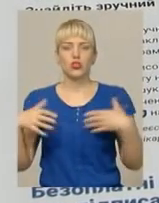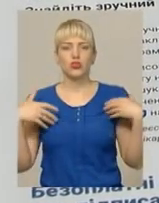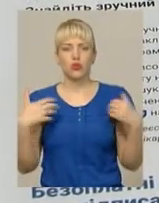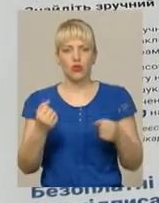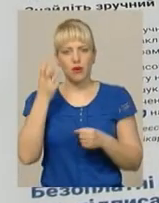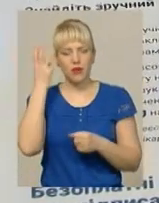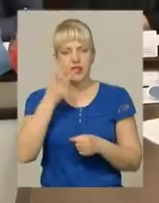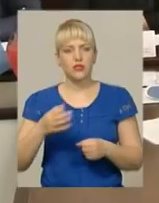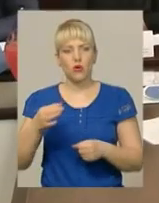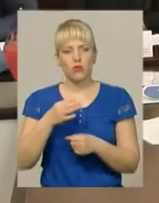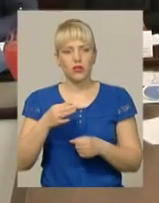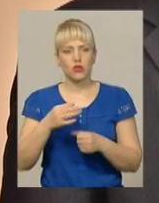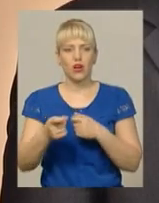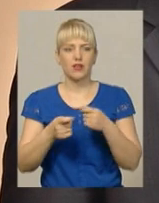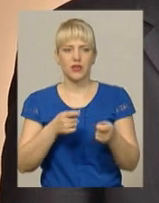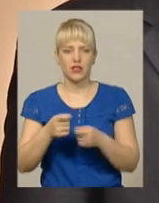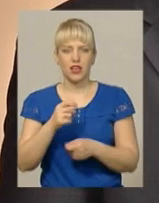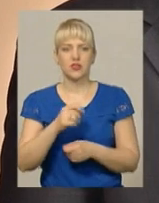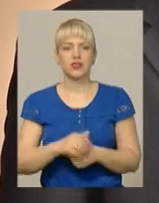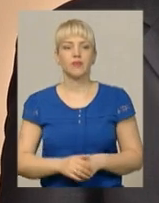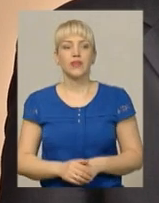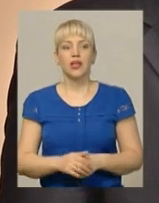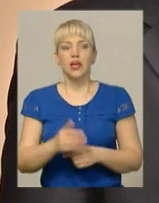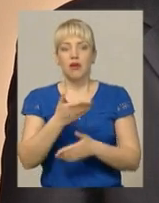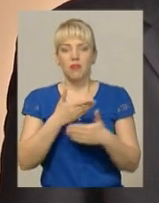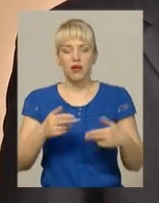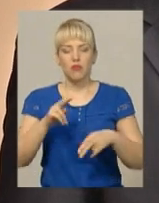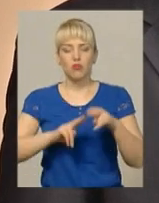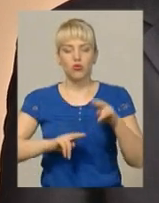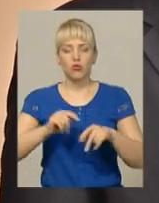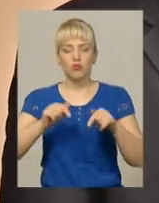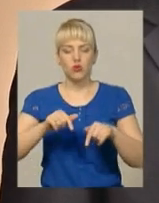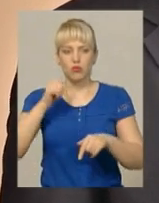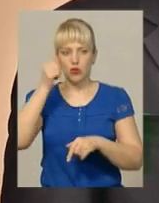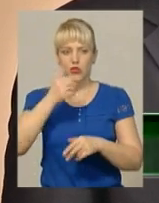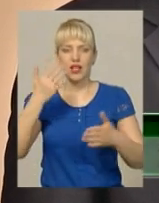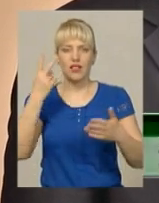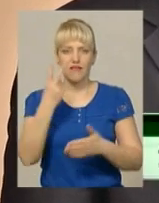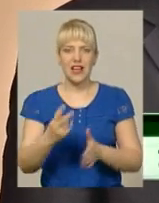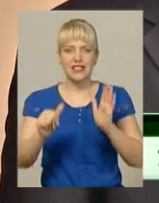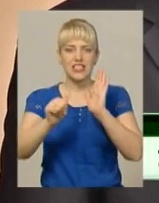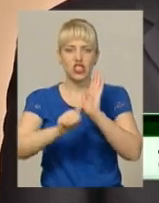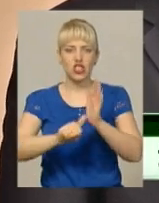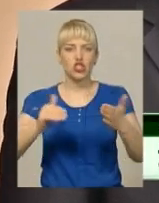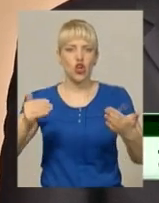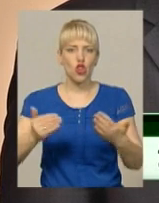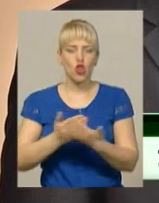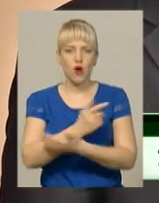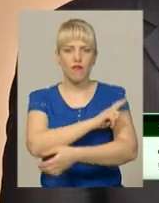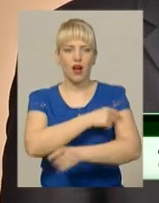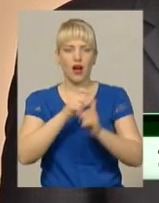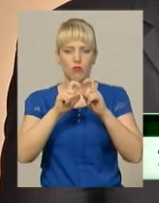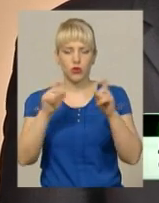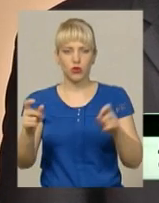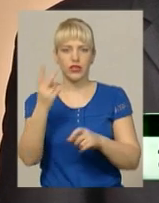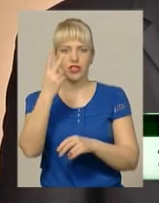адміністрації Яків Цуглевич. Ми побудуємо цього року 26 нових амбулаторій, дві зробимо в